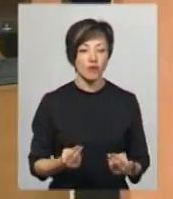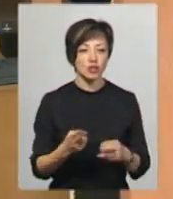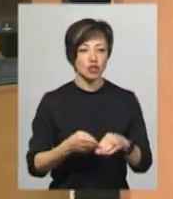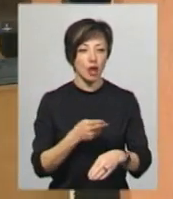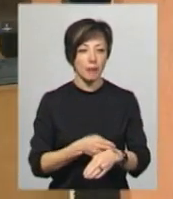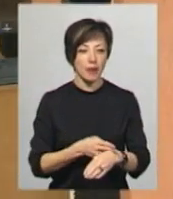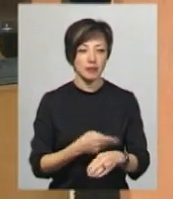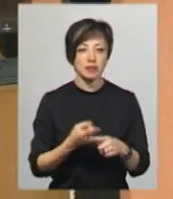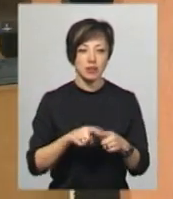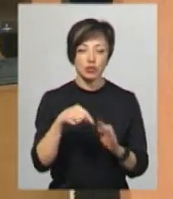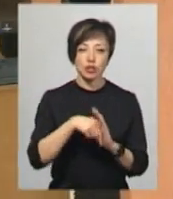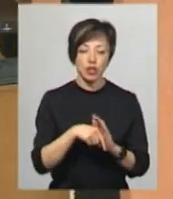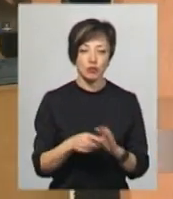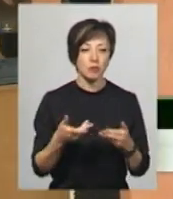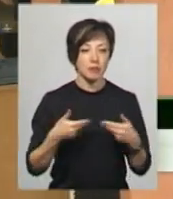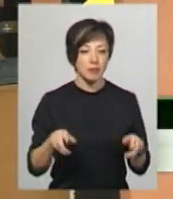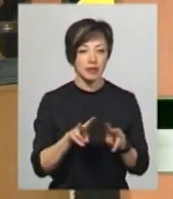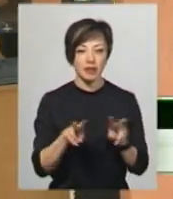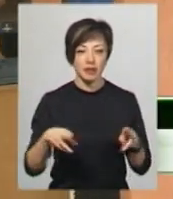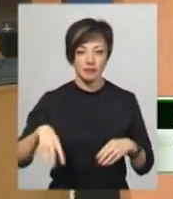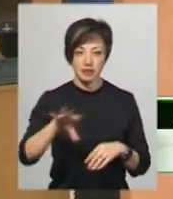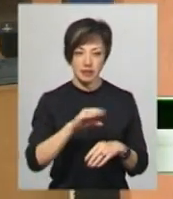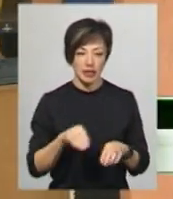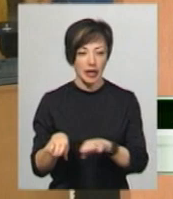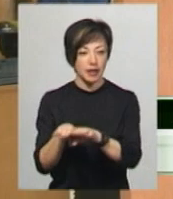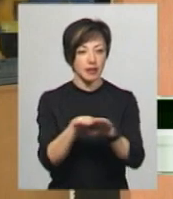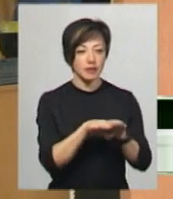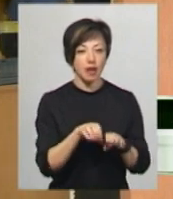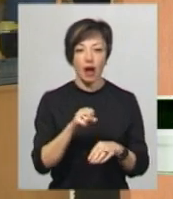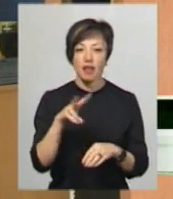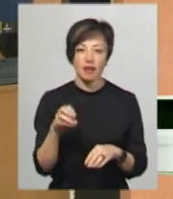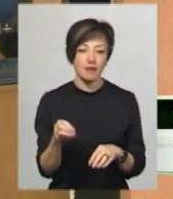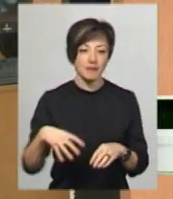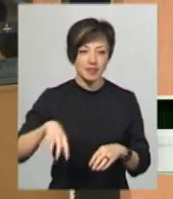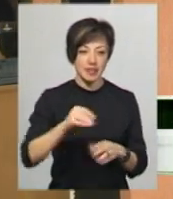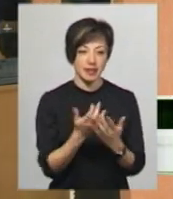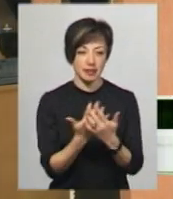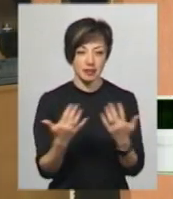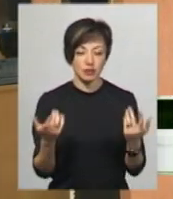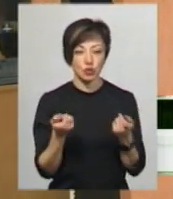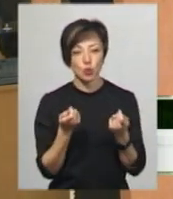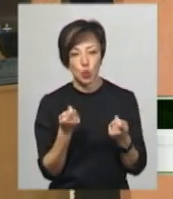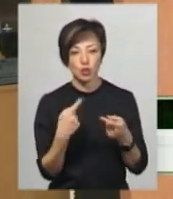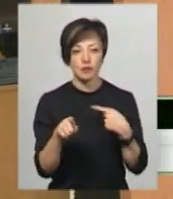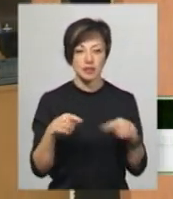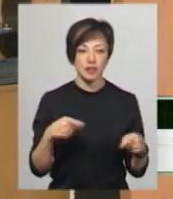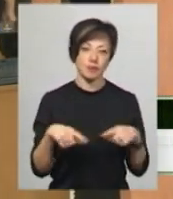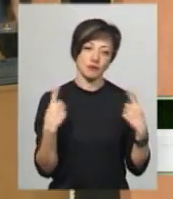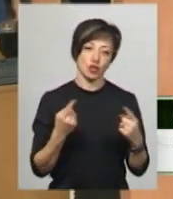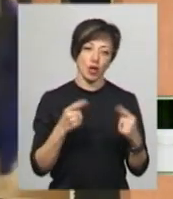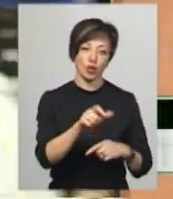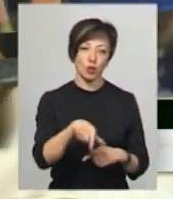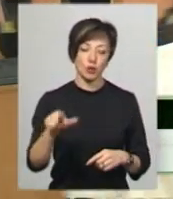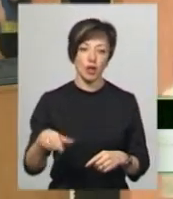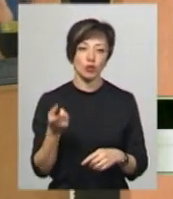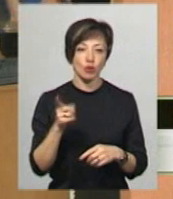Це означає, що ми такі ж, як всі, ми всі рівні, але ми всі різні. Ми трошки відрізняємося від звичайних людей.